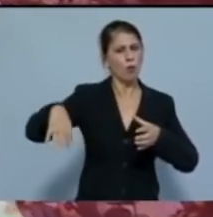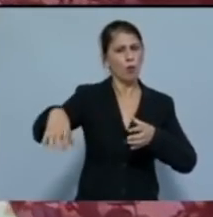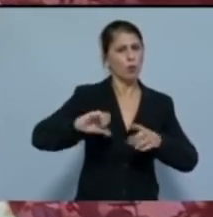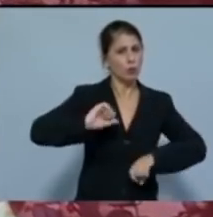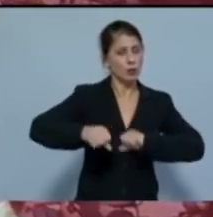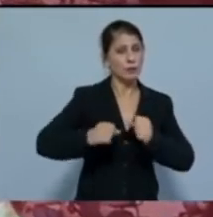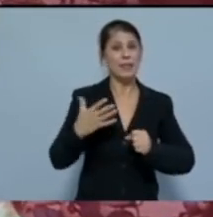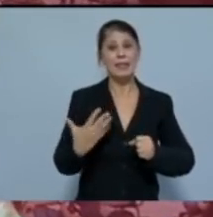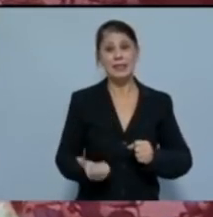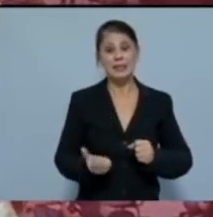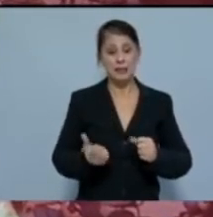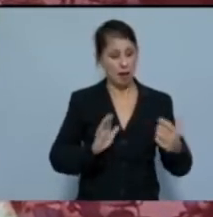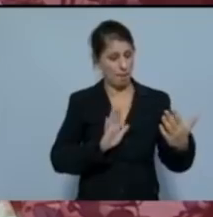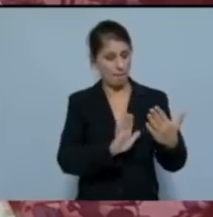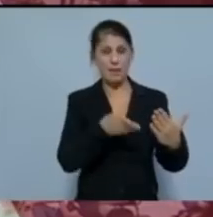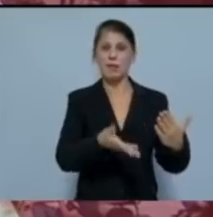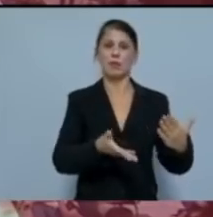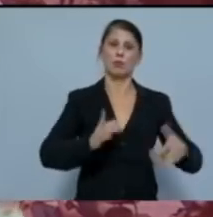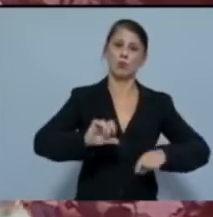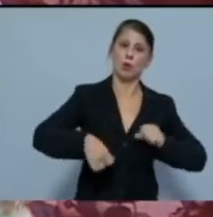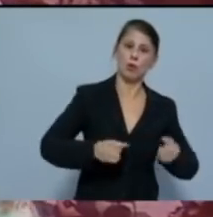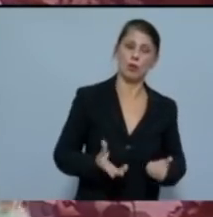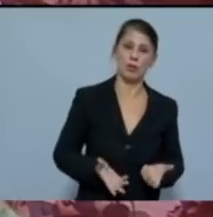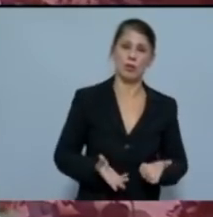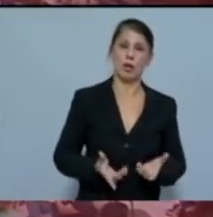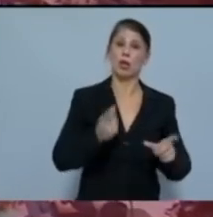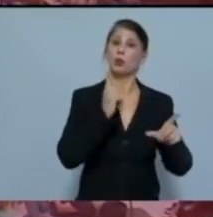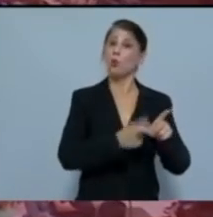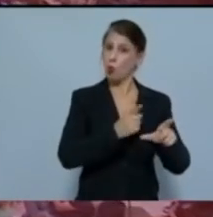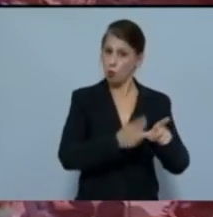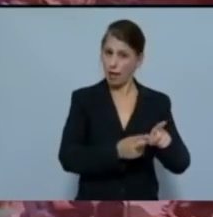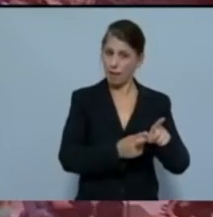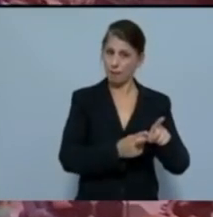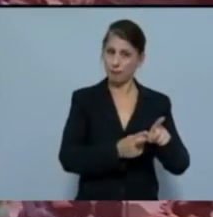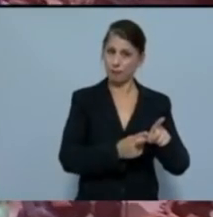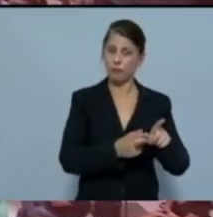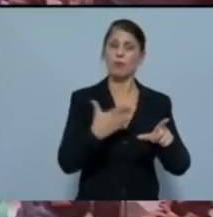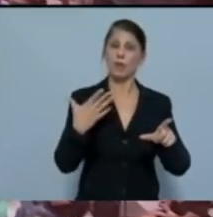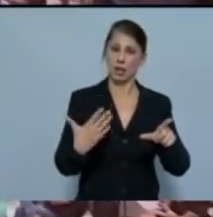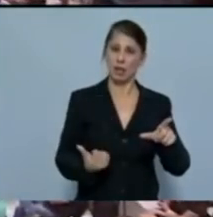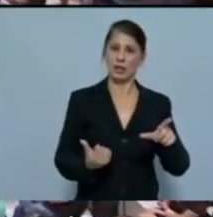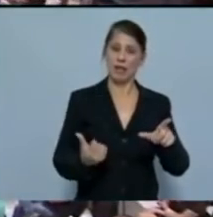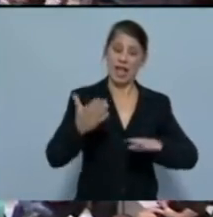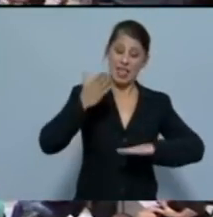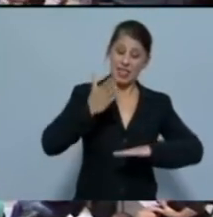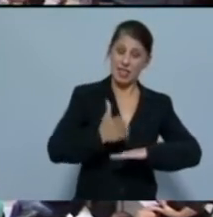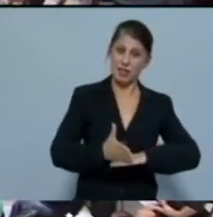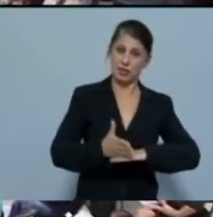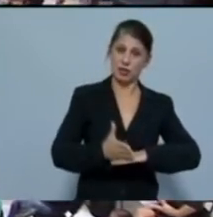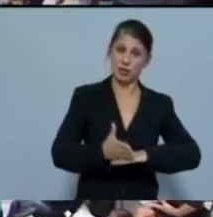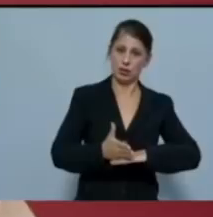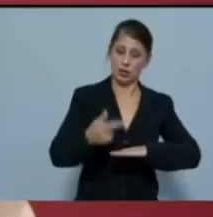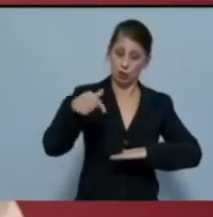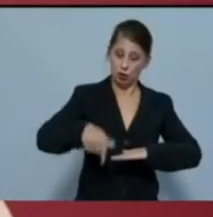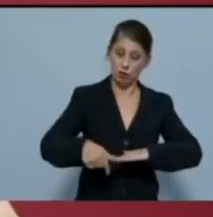βρίσκονται μπροστά σε αυτούς τους αγώνες. Το ΚΚΕ είναι εγγύηση για το